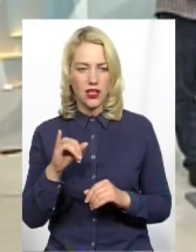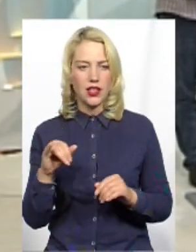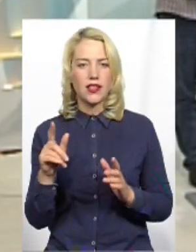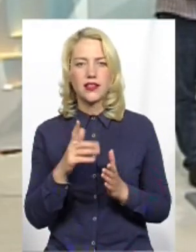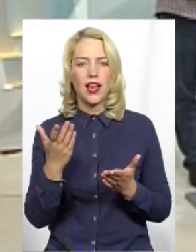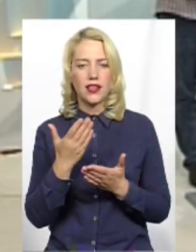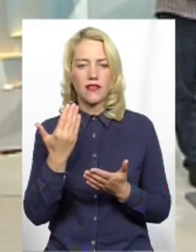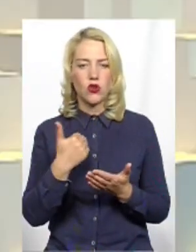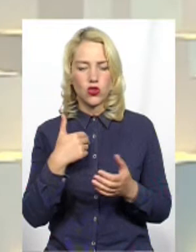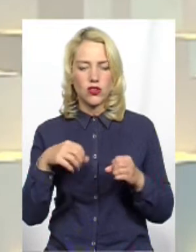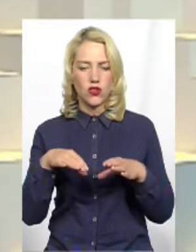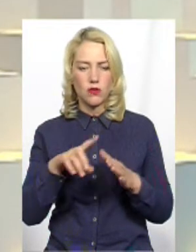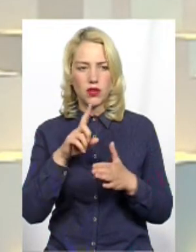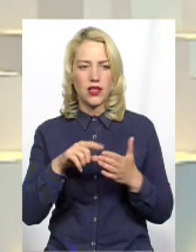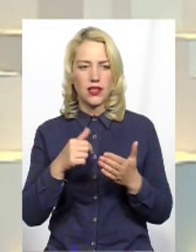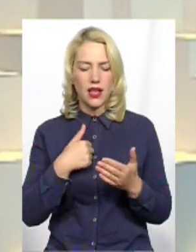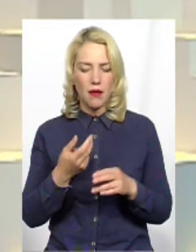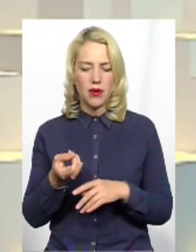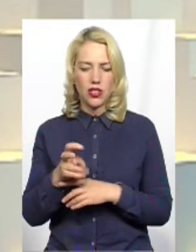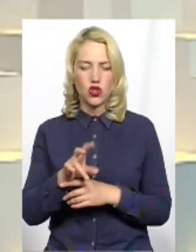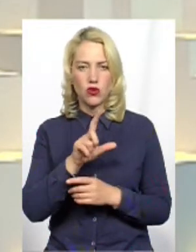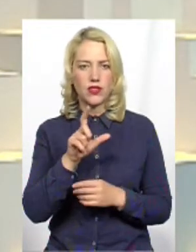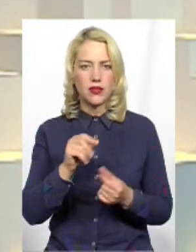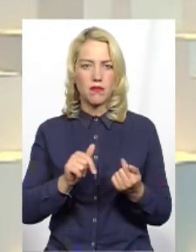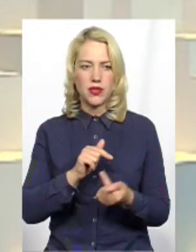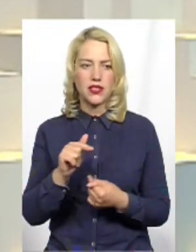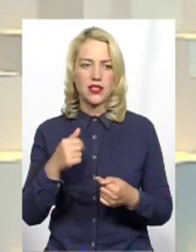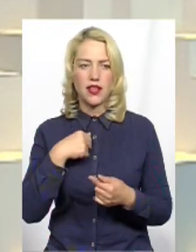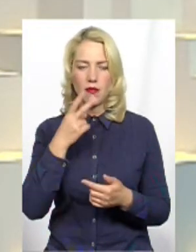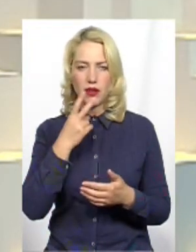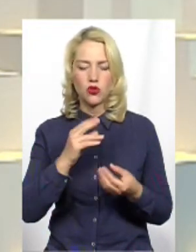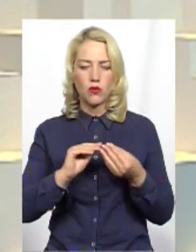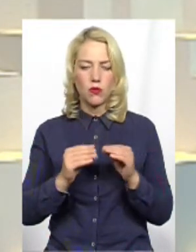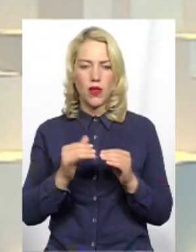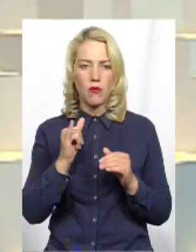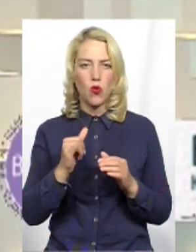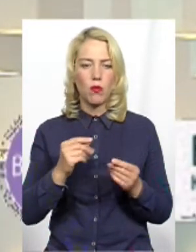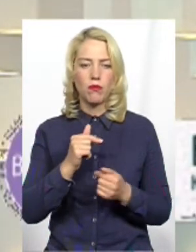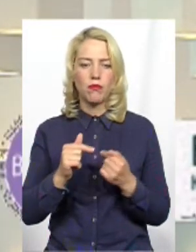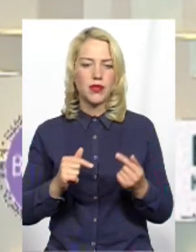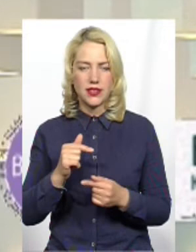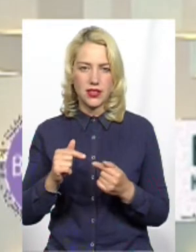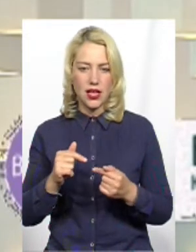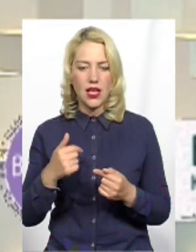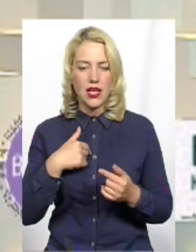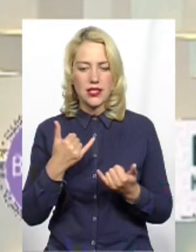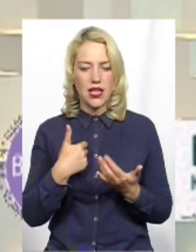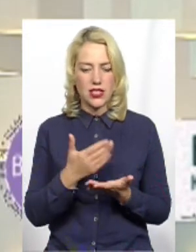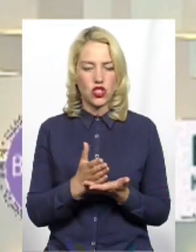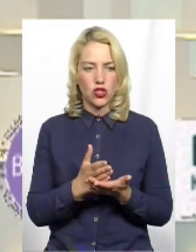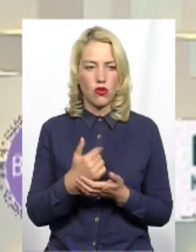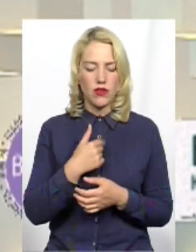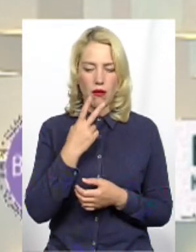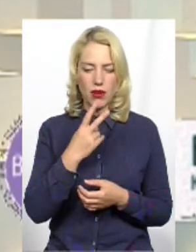ще раз повторюю, я прийшов із бізнесу, я бачу всі проблеми, як і бізнеса, зараз я чиновник, я бачу проблеми як